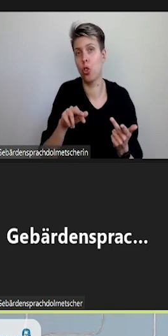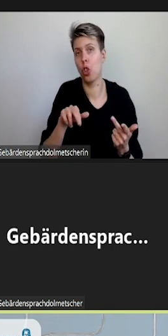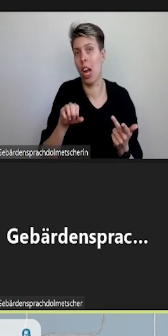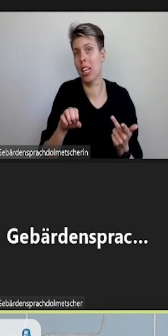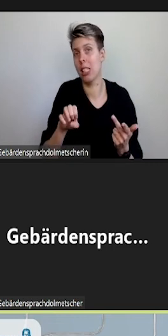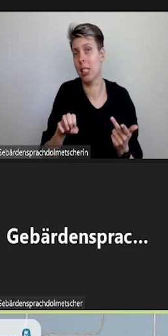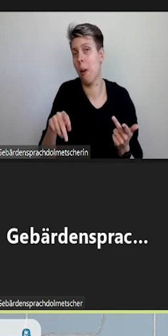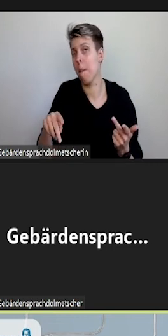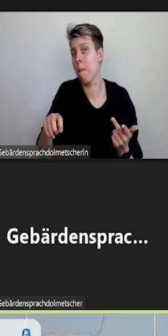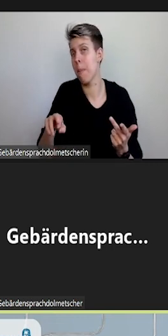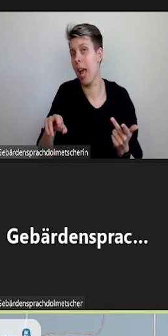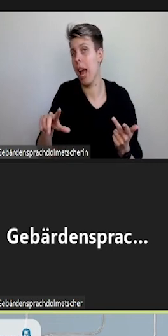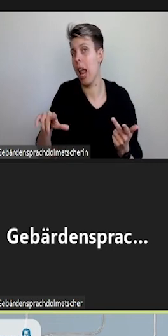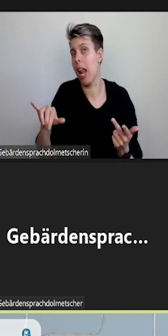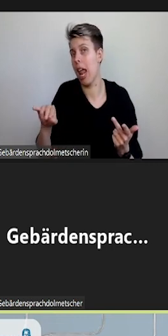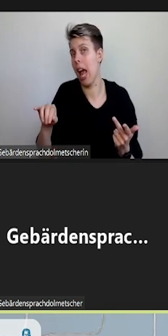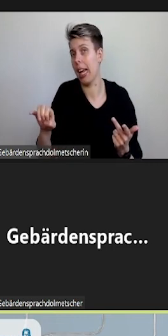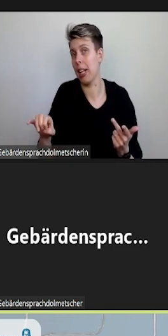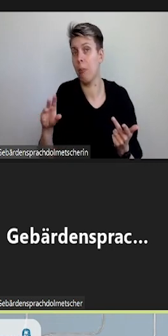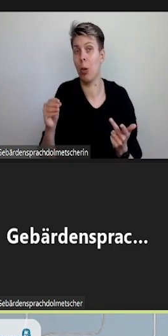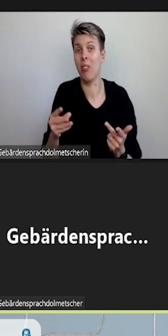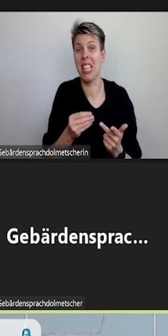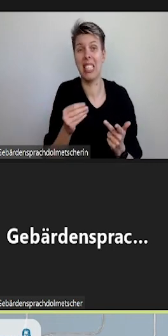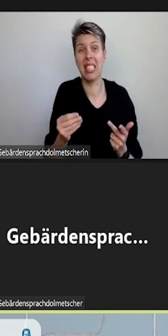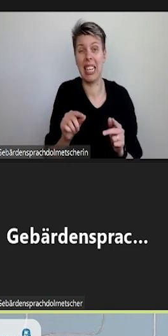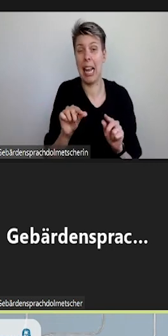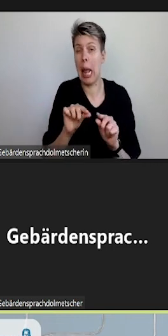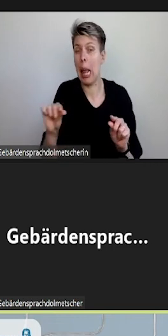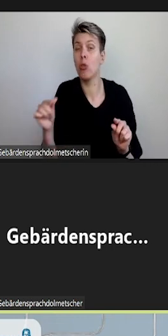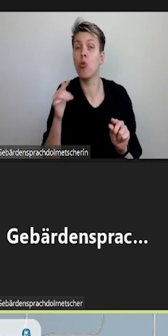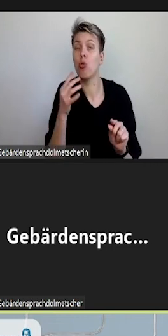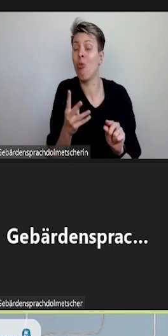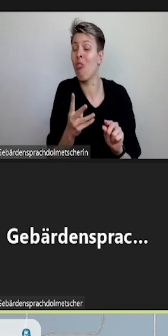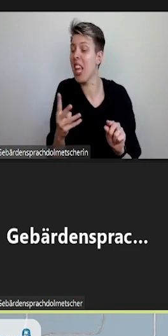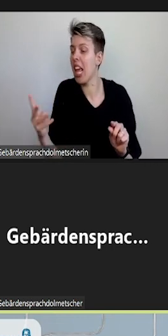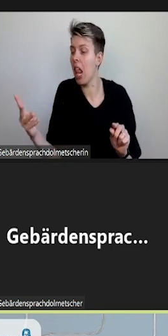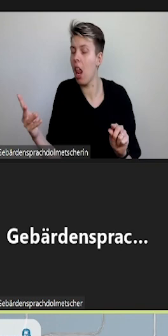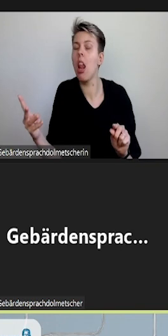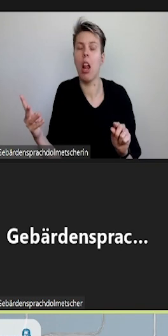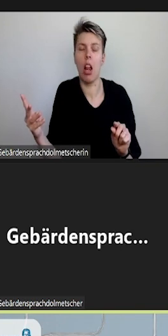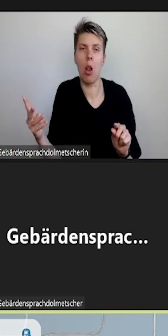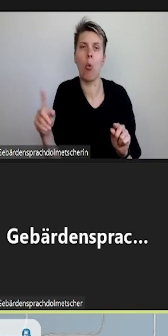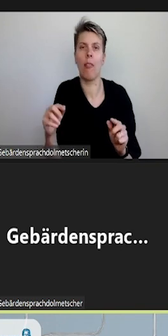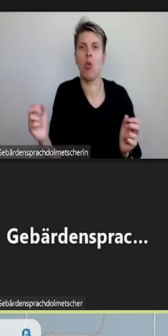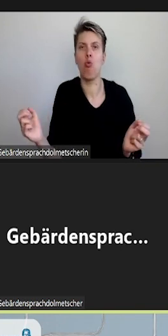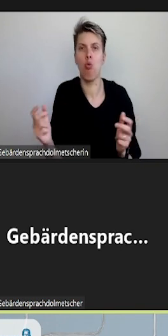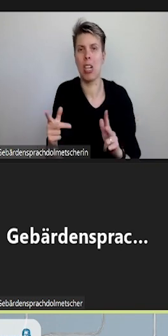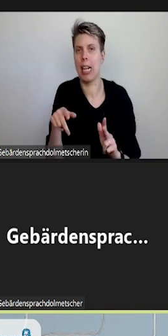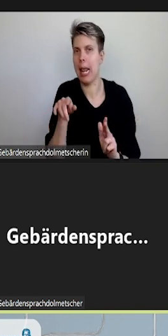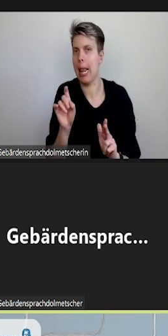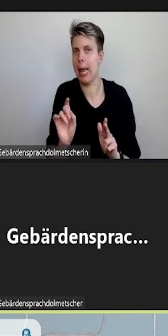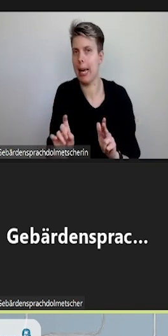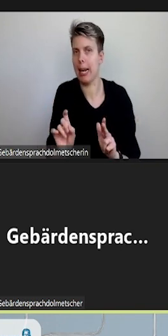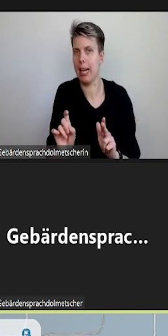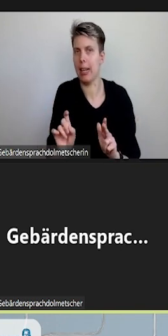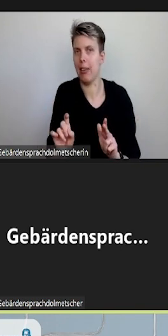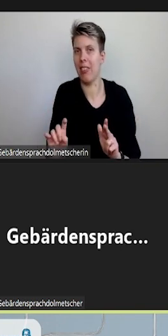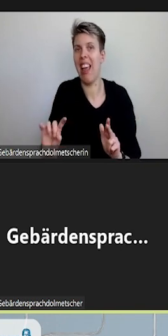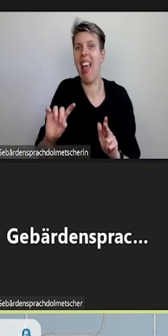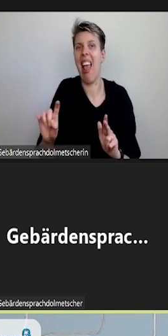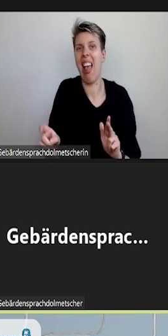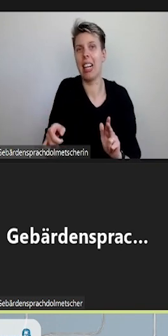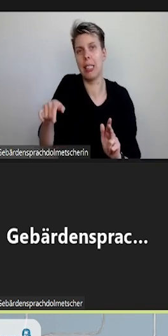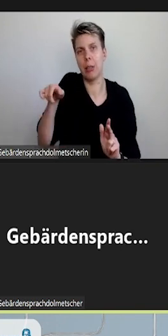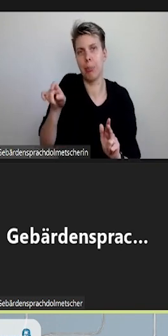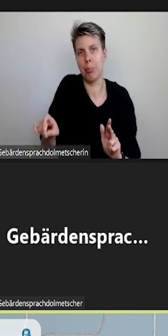zu viele Zeichen in einer Zeile vorhanden sind, dann muss ich in den Untertitel gehen und mit Enter eine zweite